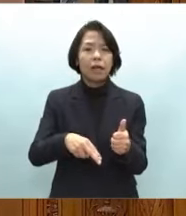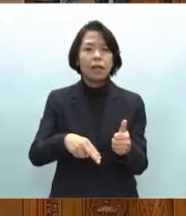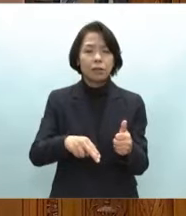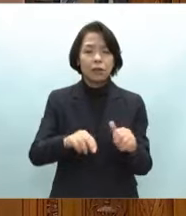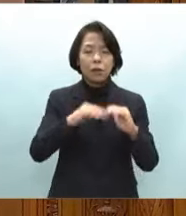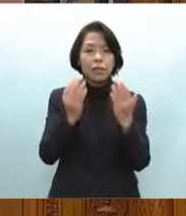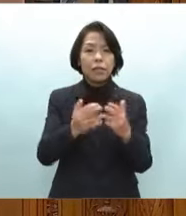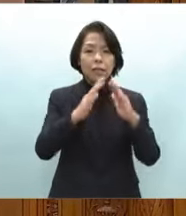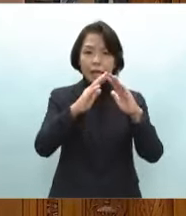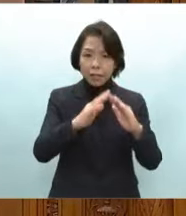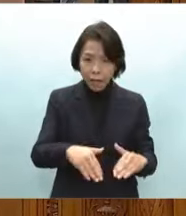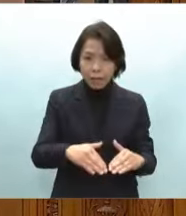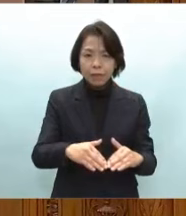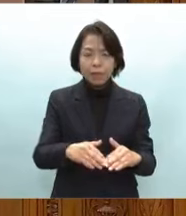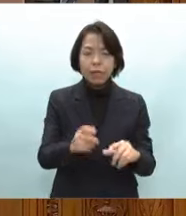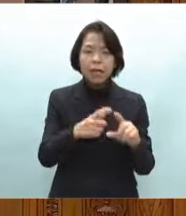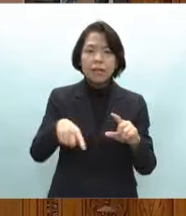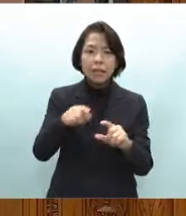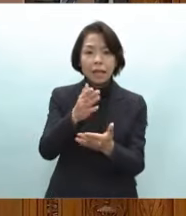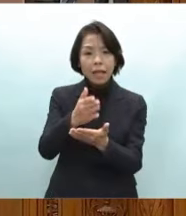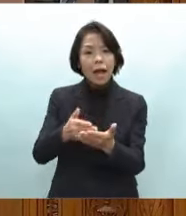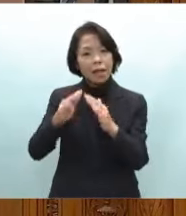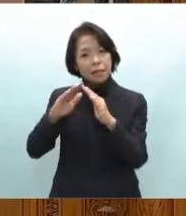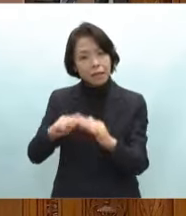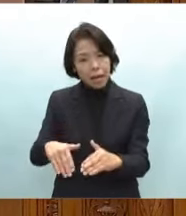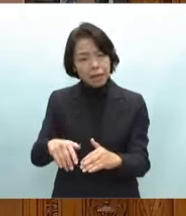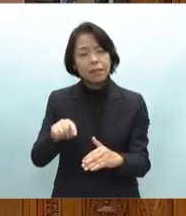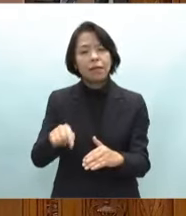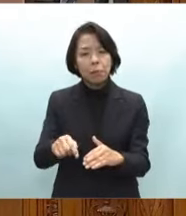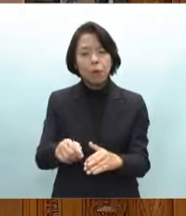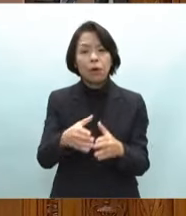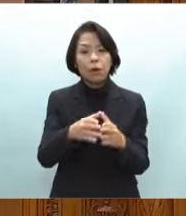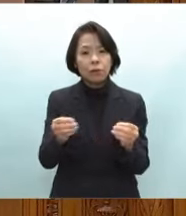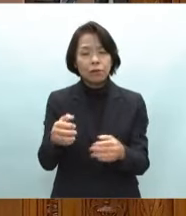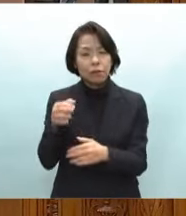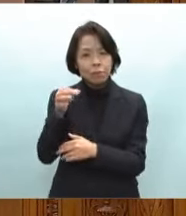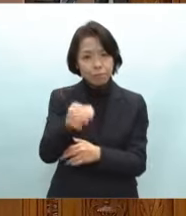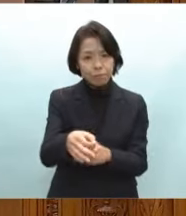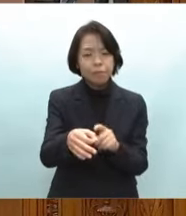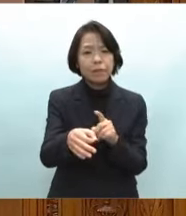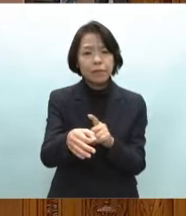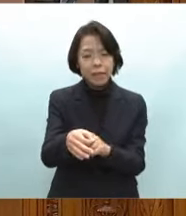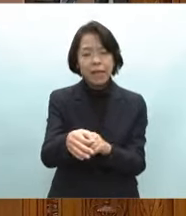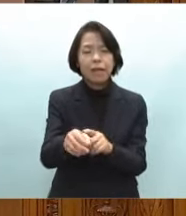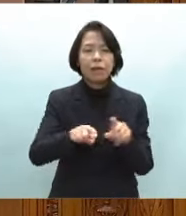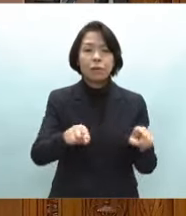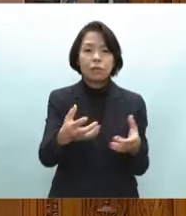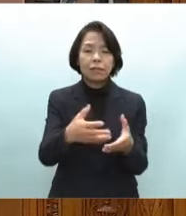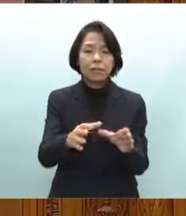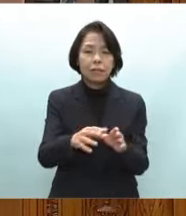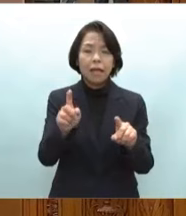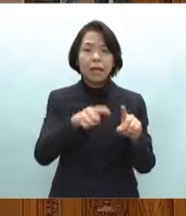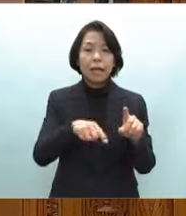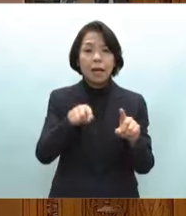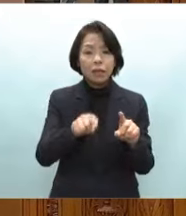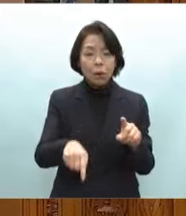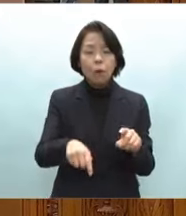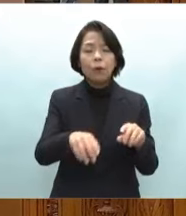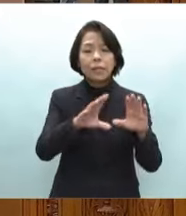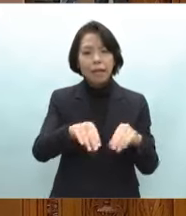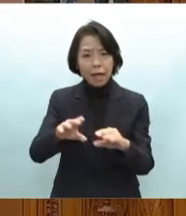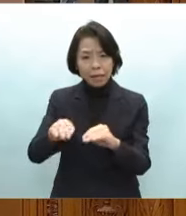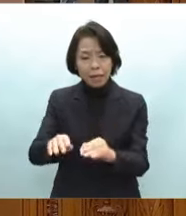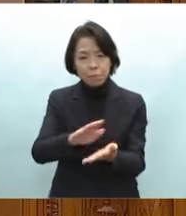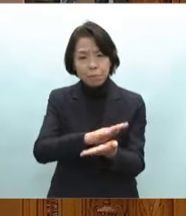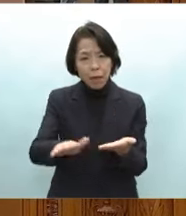に加えて半壊化屋も高い国負担で被災自治体が公費解体撤